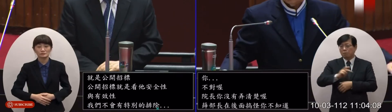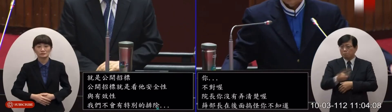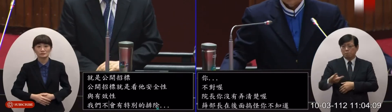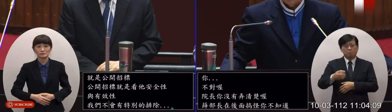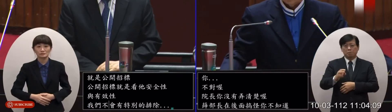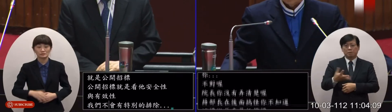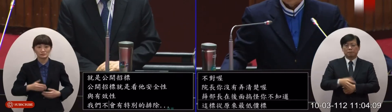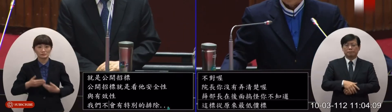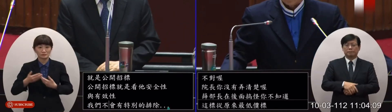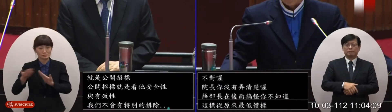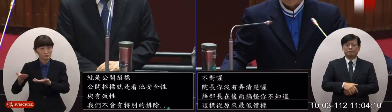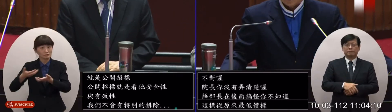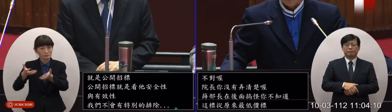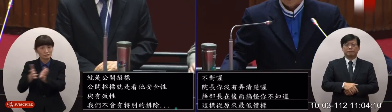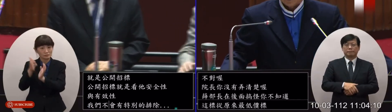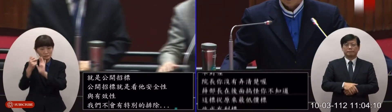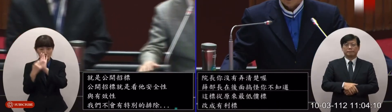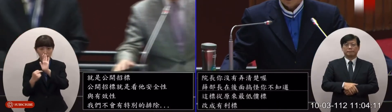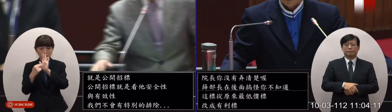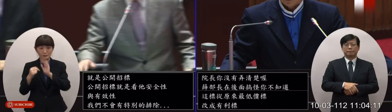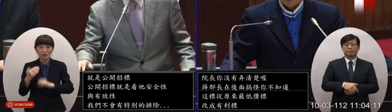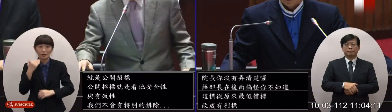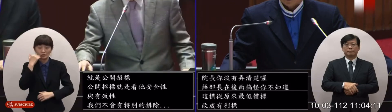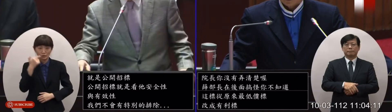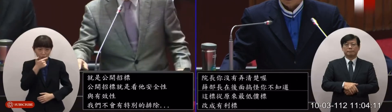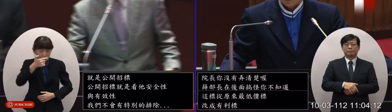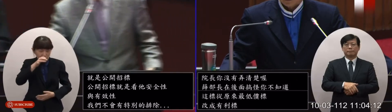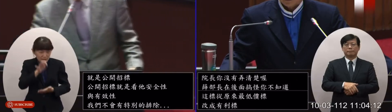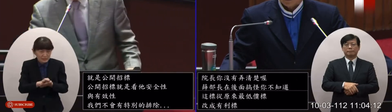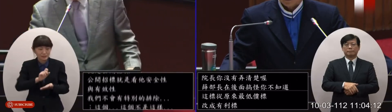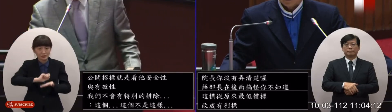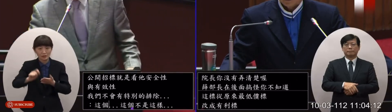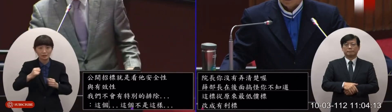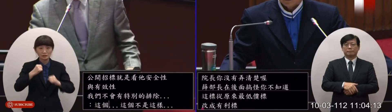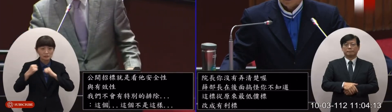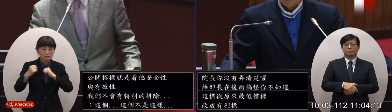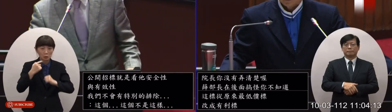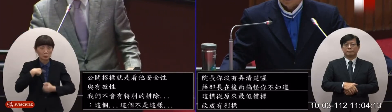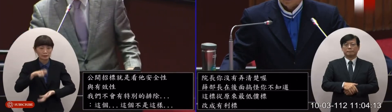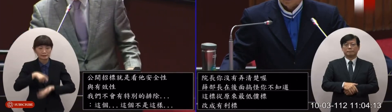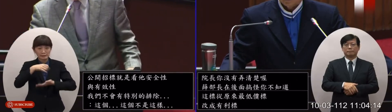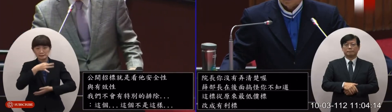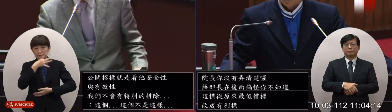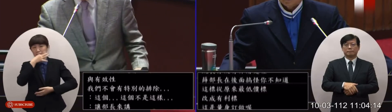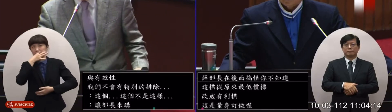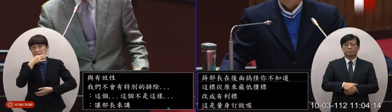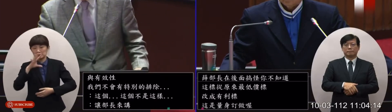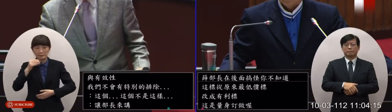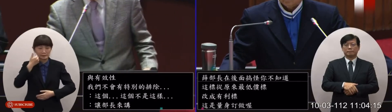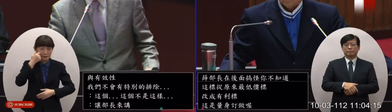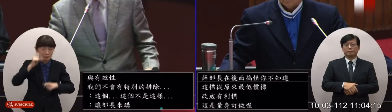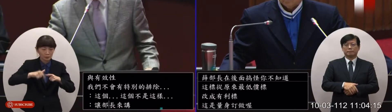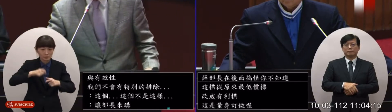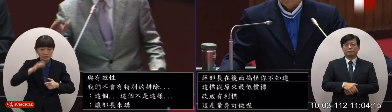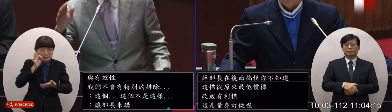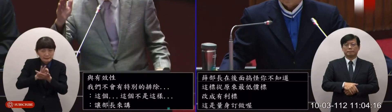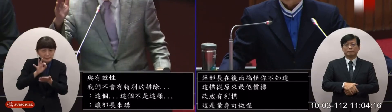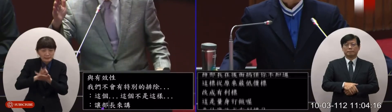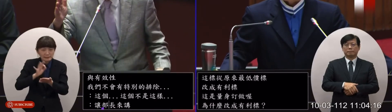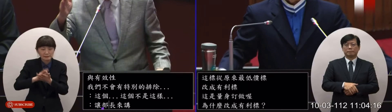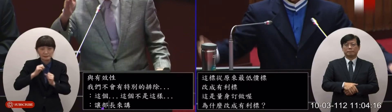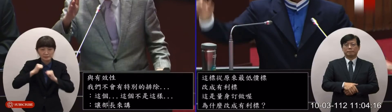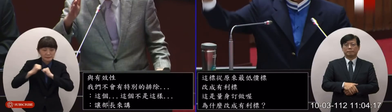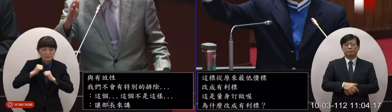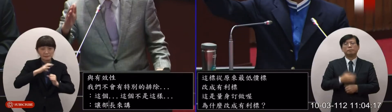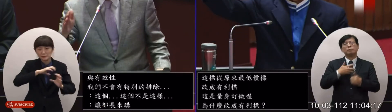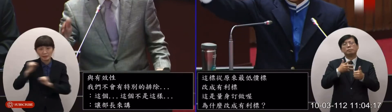利標如果說還是用最低價標的話我們會擔心有人會低價搶標所以我們還是